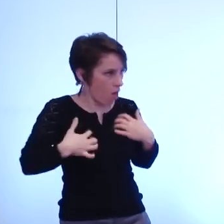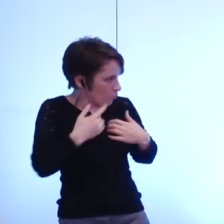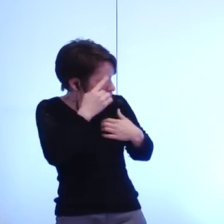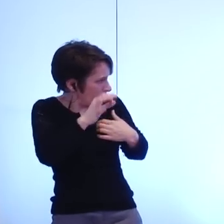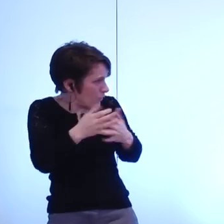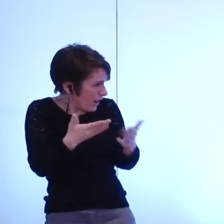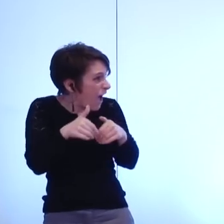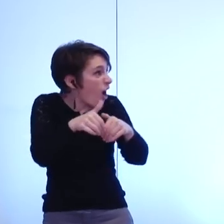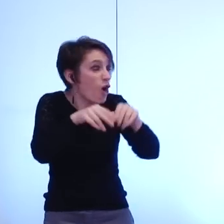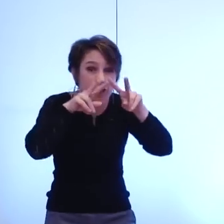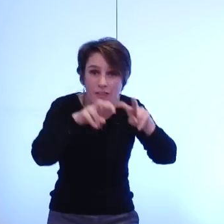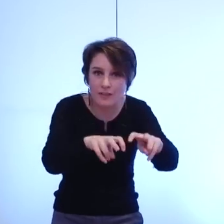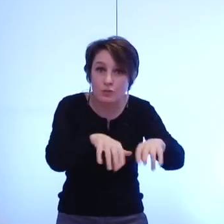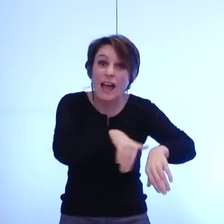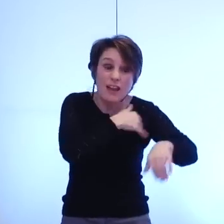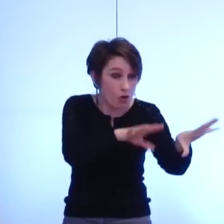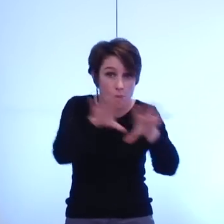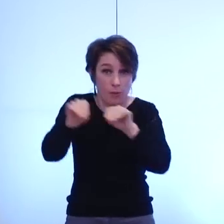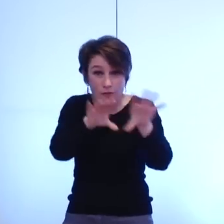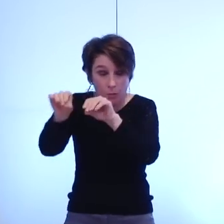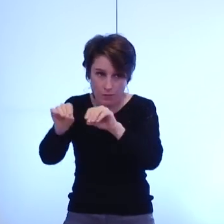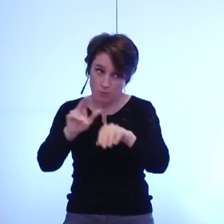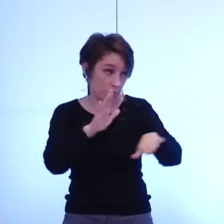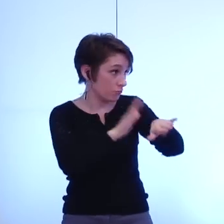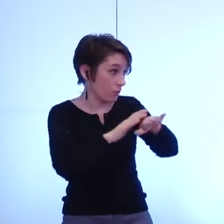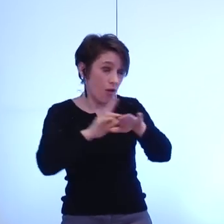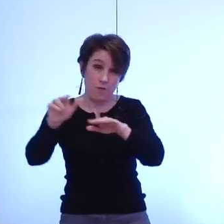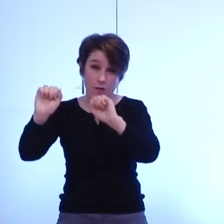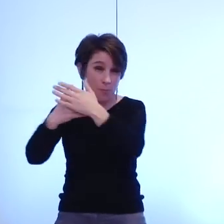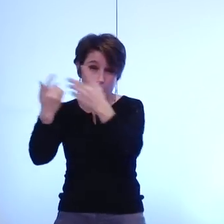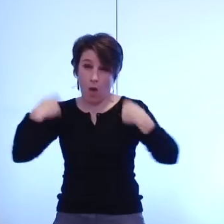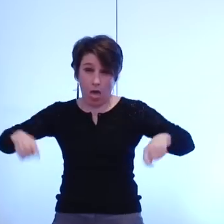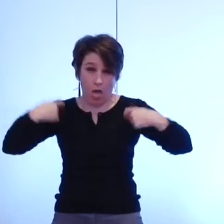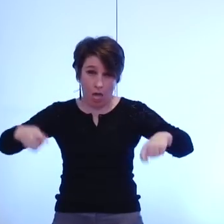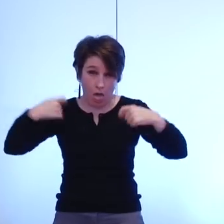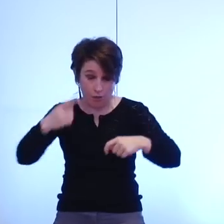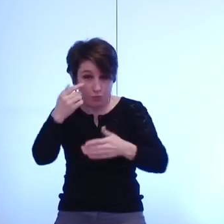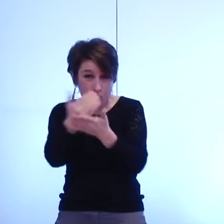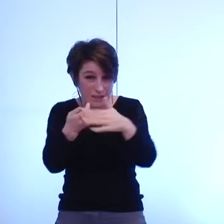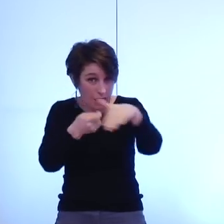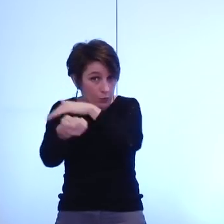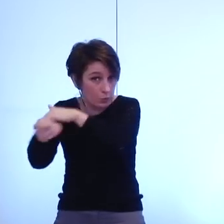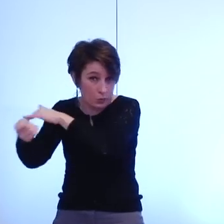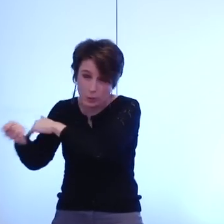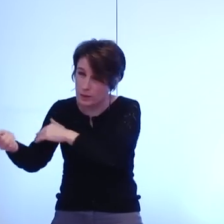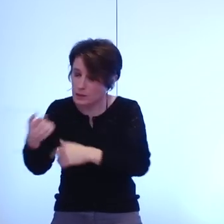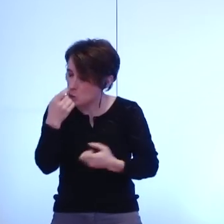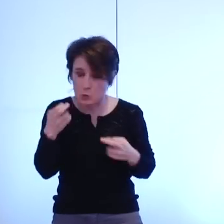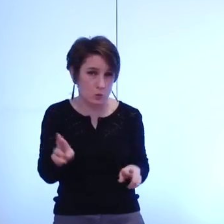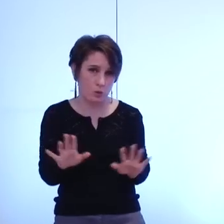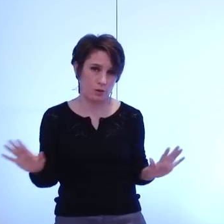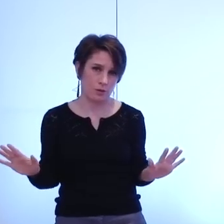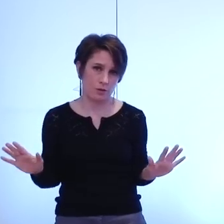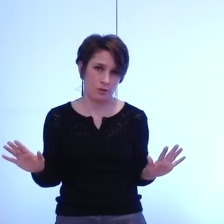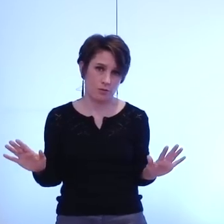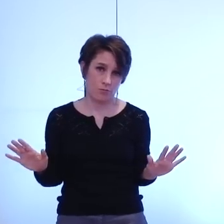ce transfert de personnel va coûter des sommes considérables à la métro et cela produira inévitablement